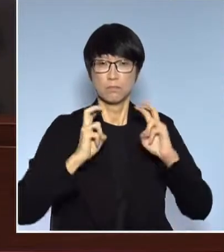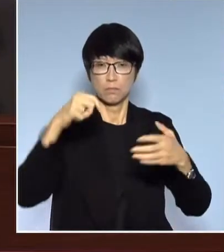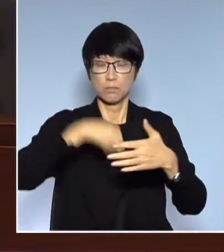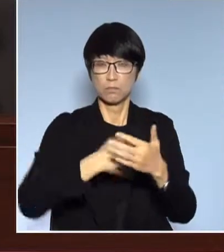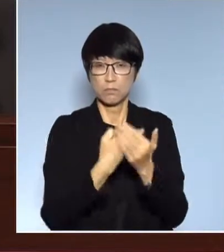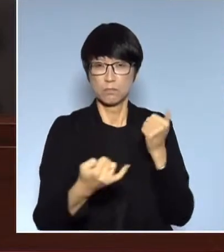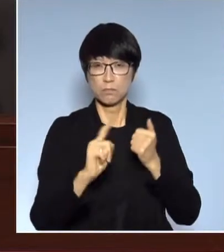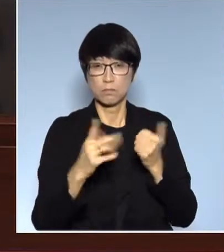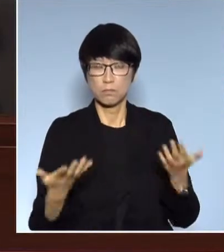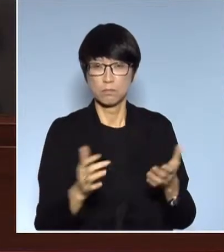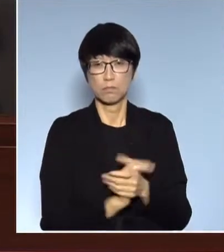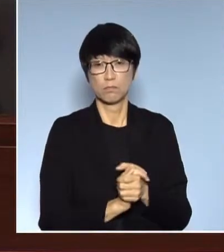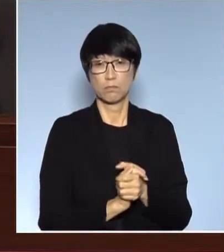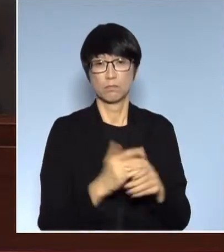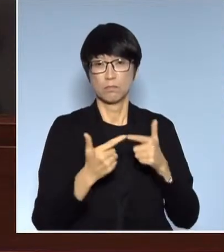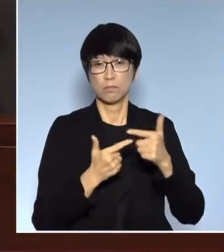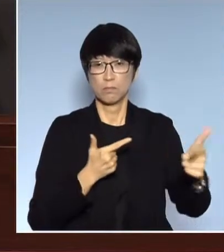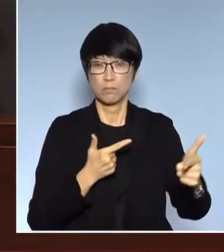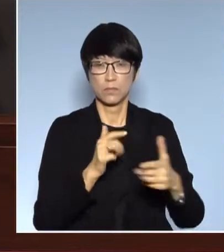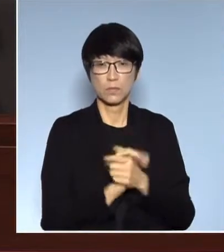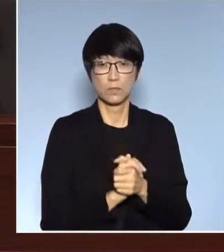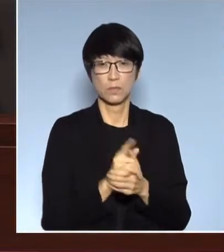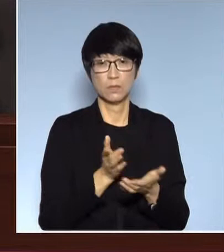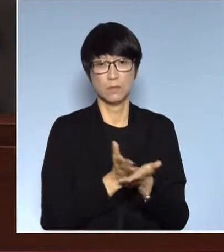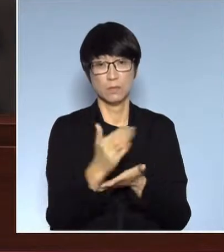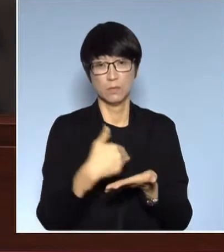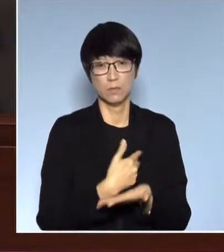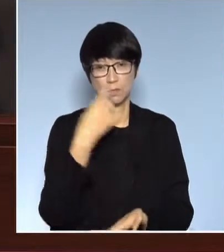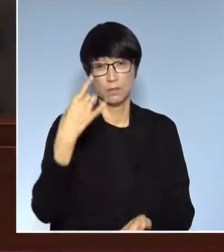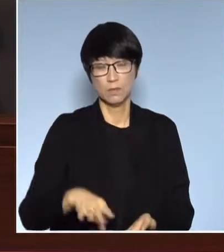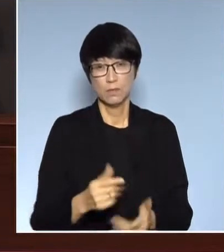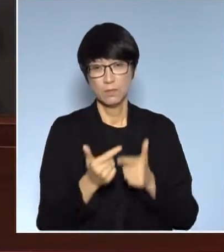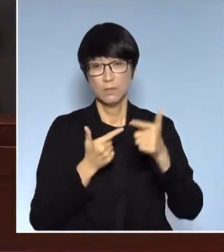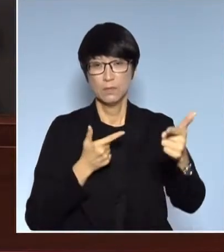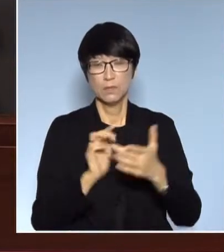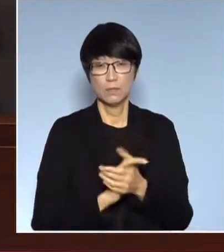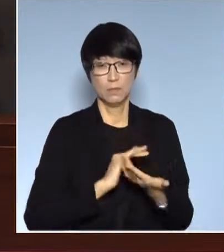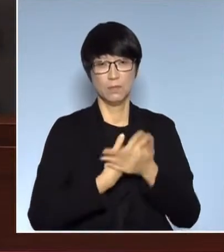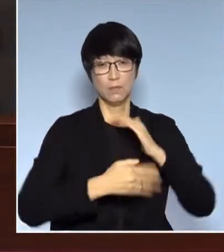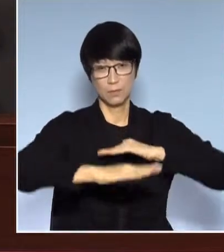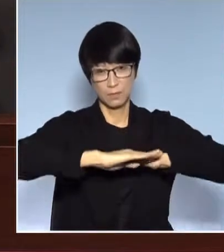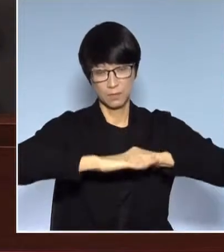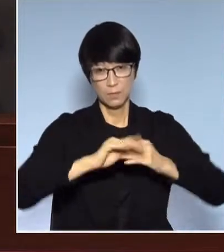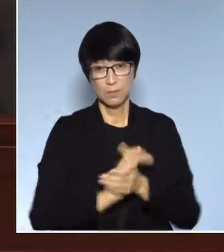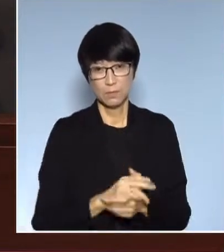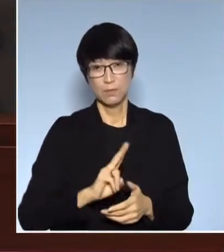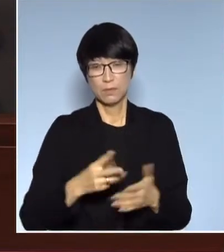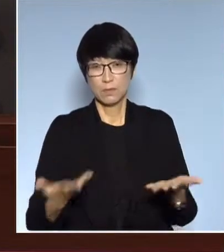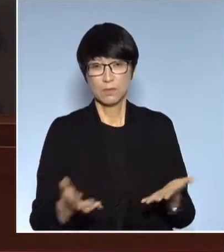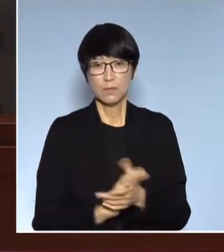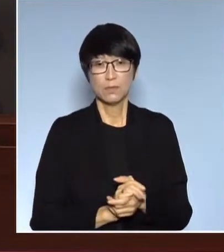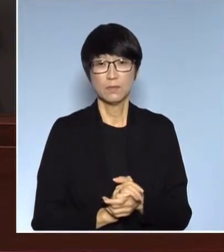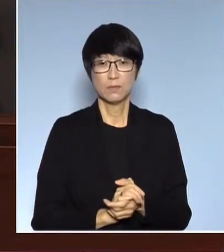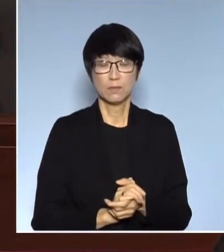道道生就是一輩子都可以不用在面前搭高鐵呢這些問題又是關於哪一家的問題當然了如果每個都是這樣我們沒有雙非